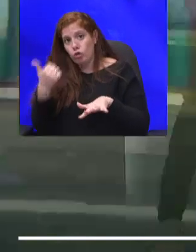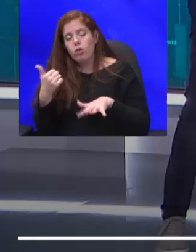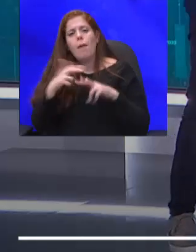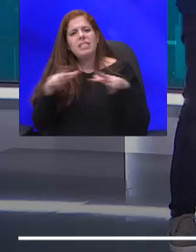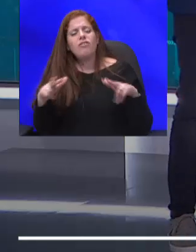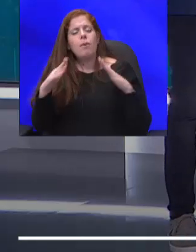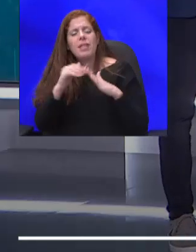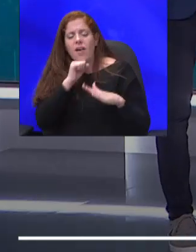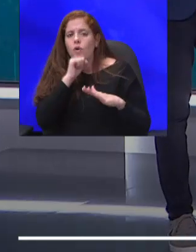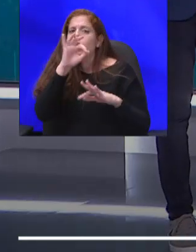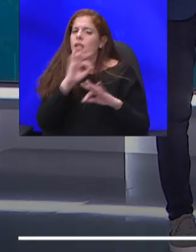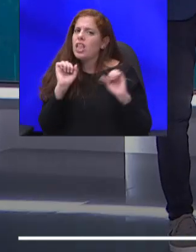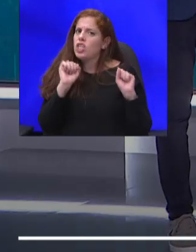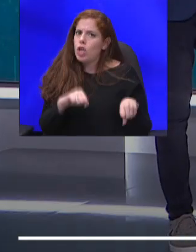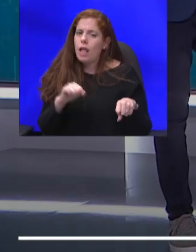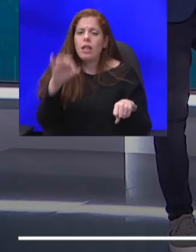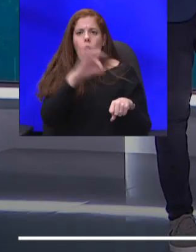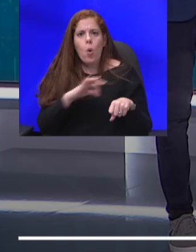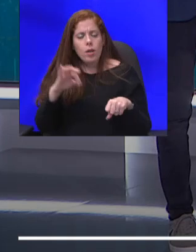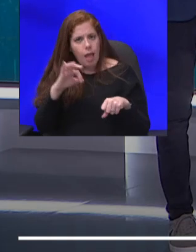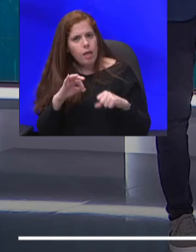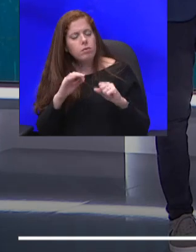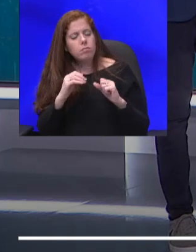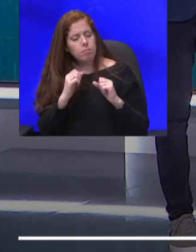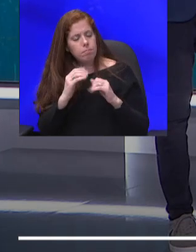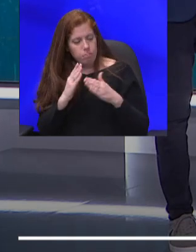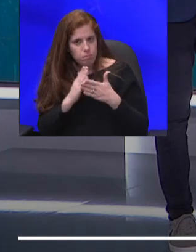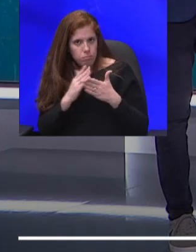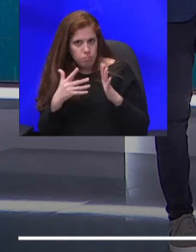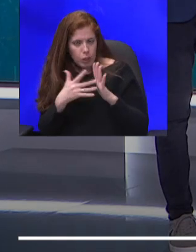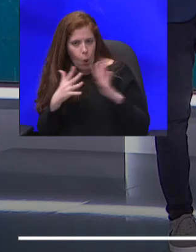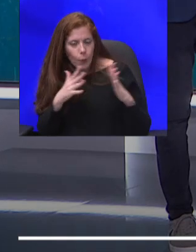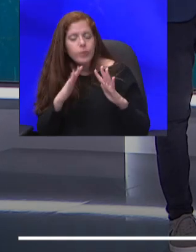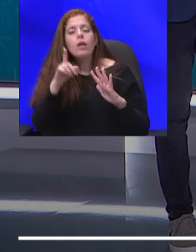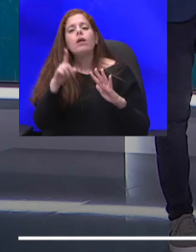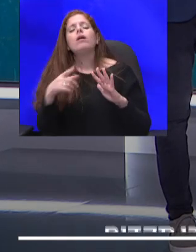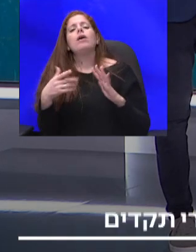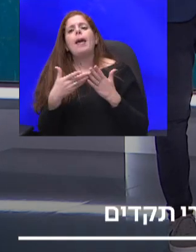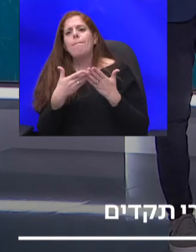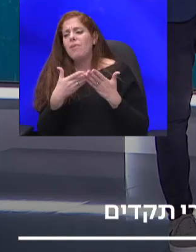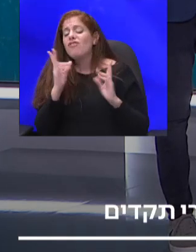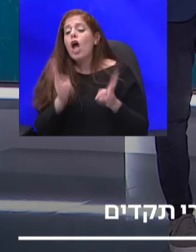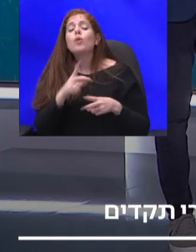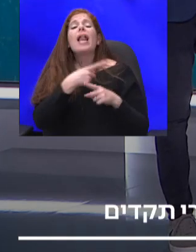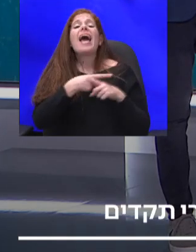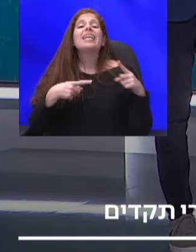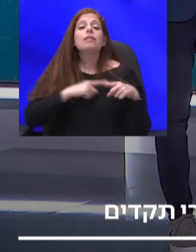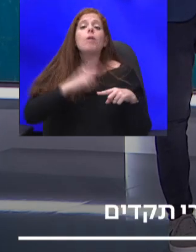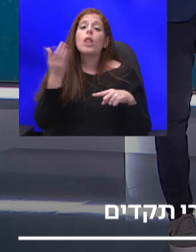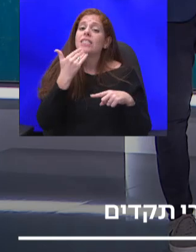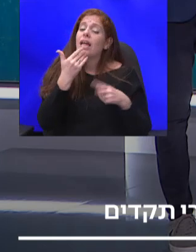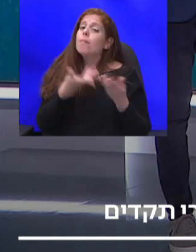מלאה, לא באופוריה. פתחנו את הגילרח מאבק שלנו, אפשרנו לחצי מיליון ישראלים לצאת לעבודה, והכי חשוב,